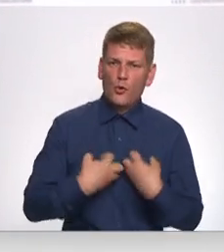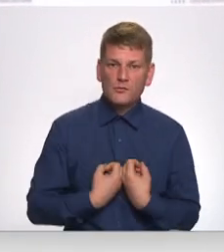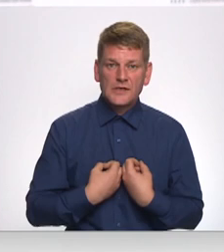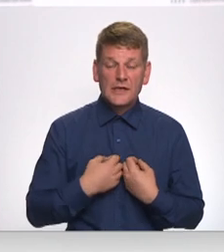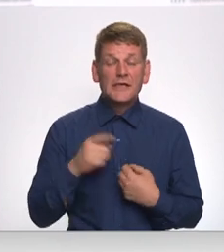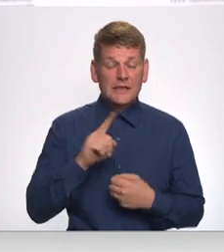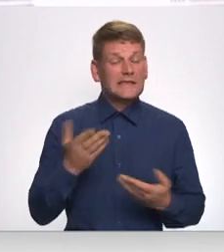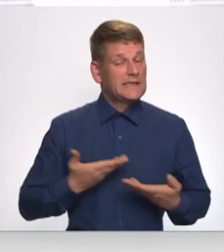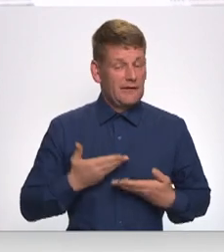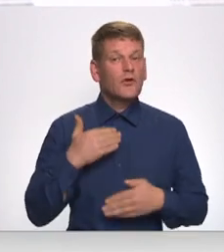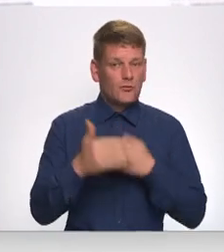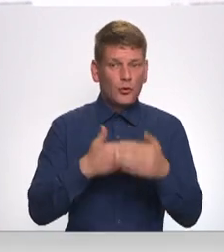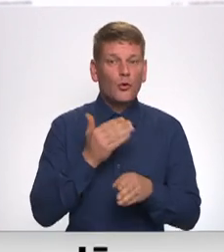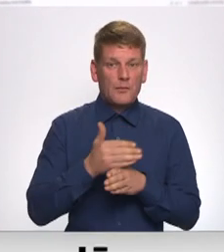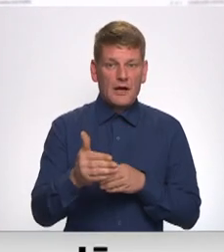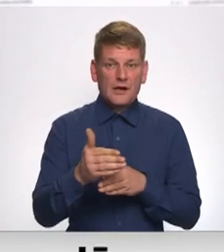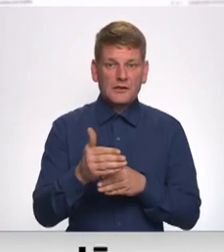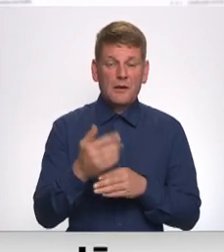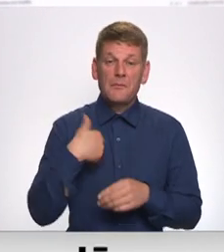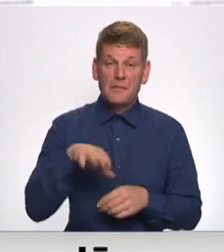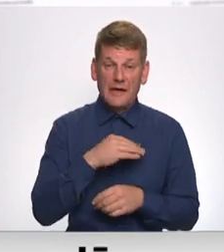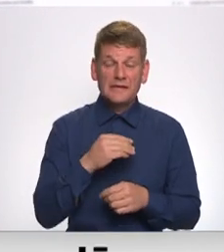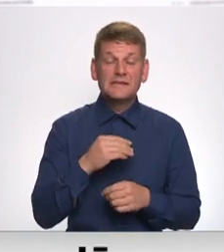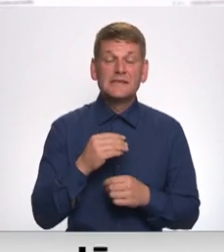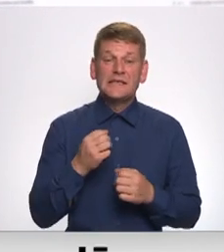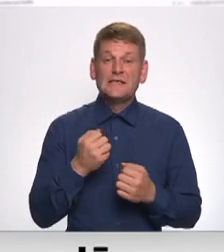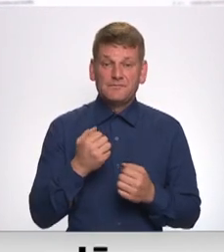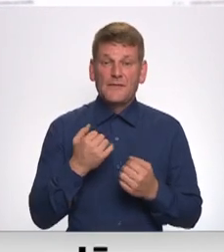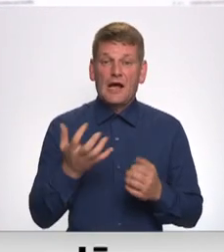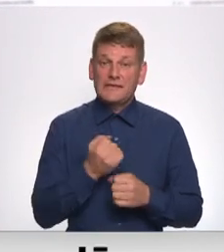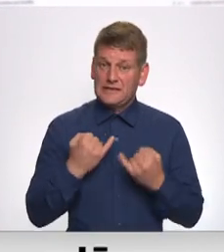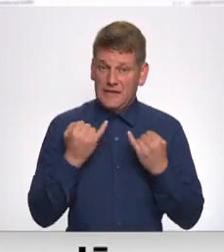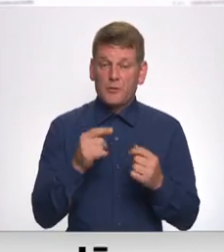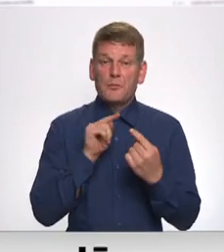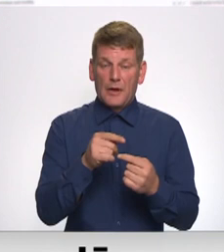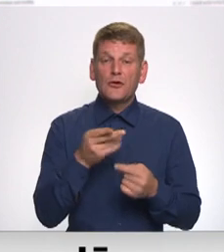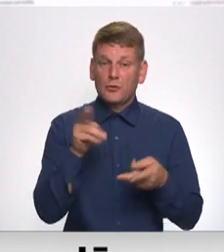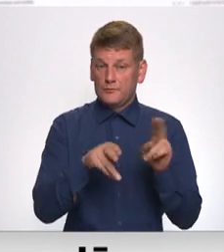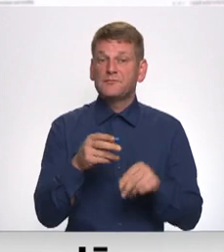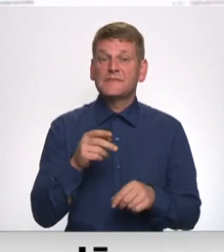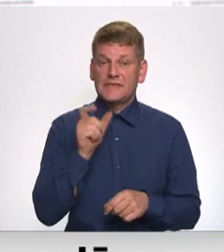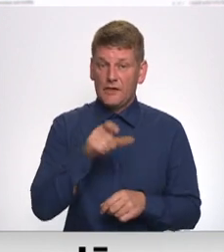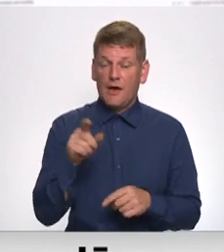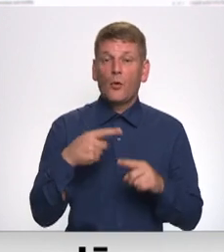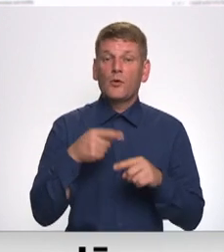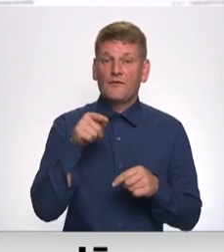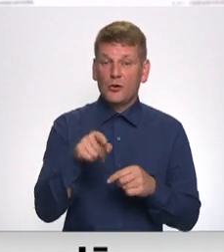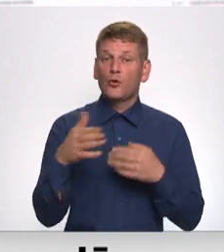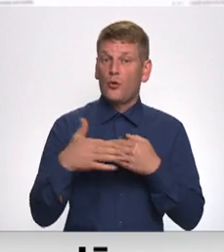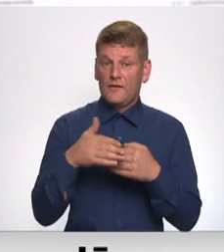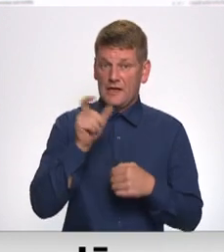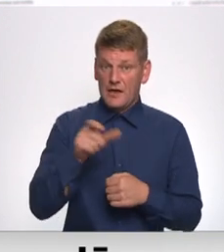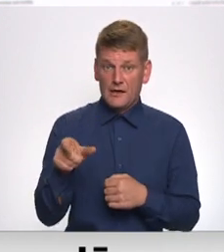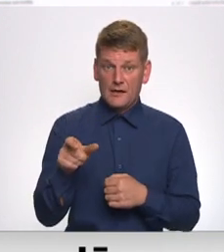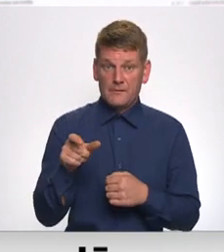tomēr dzīve turpinās. Mēs izturmēs ar cieņu pret bojā gājušajiem cilvēkiem un viņu tuviniekiem, bet,